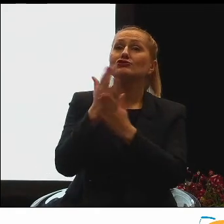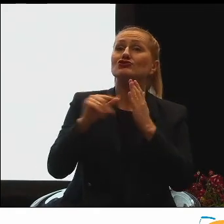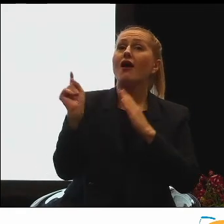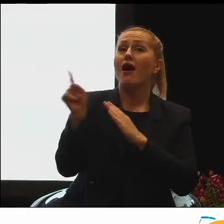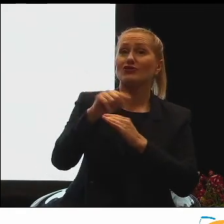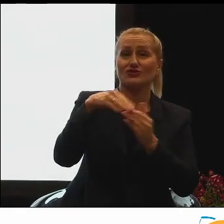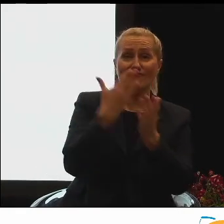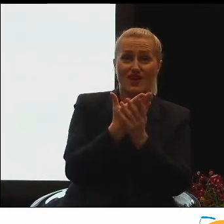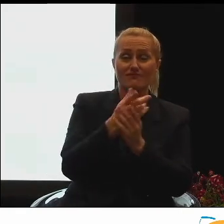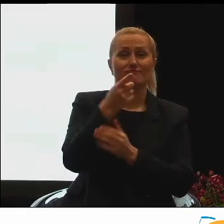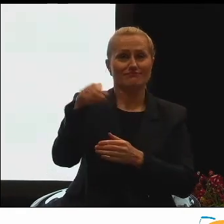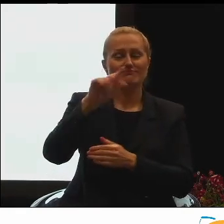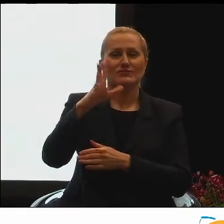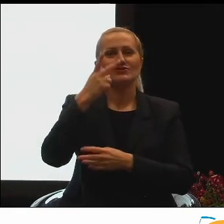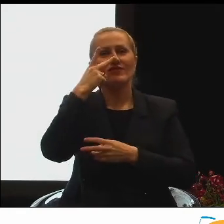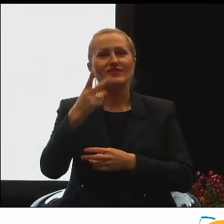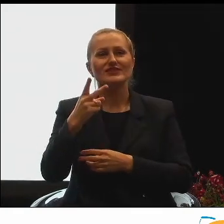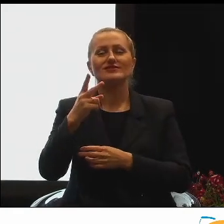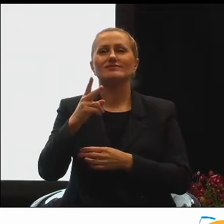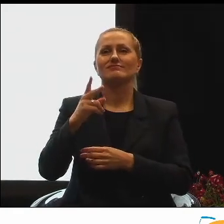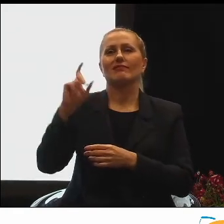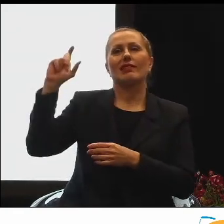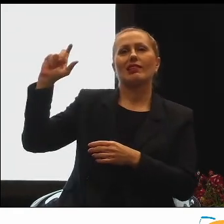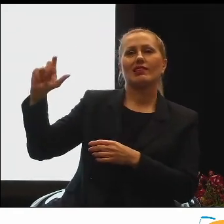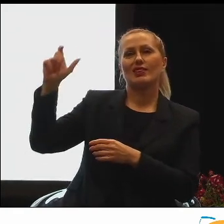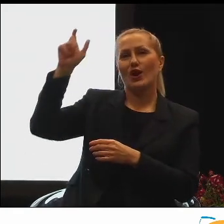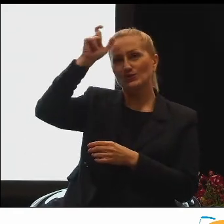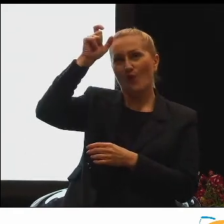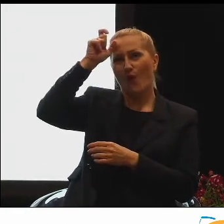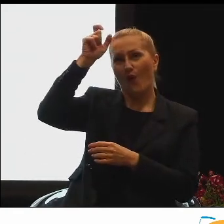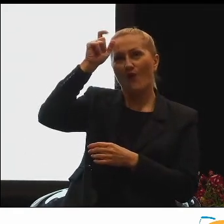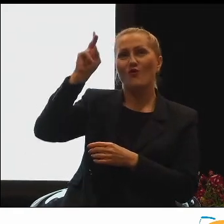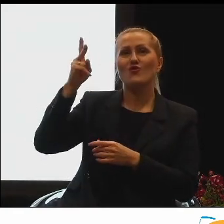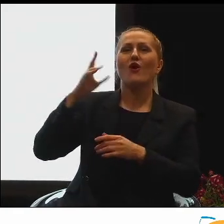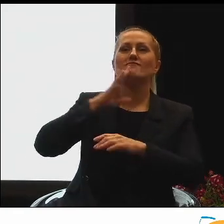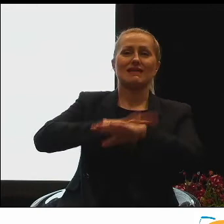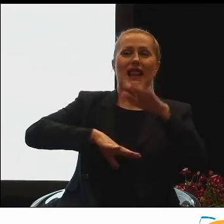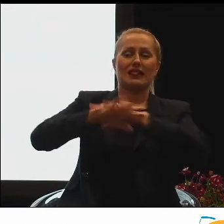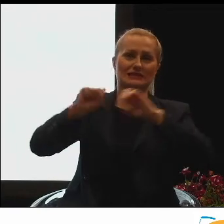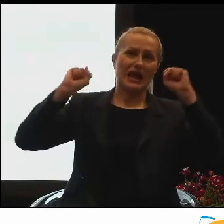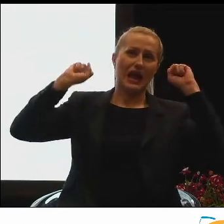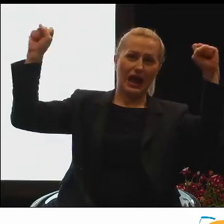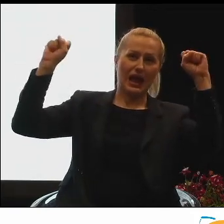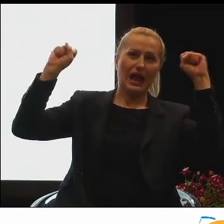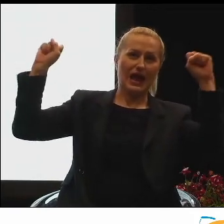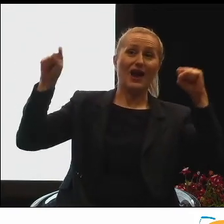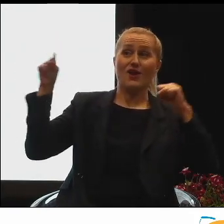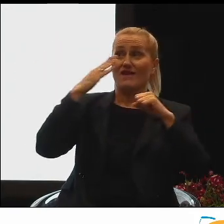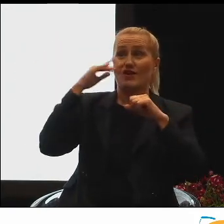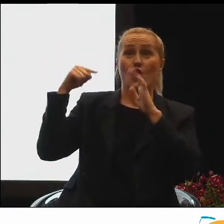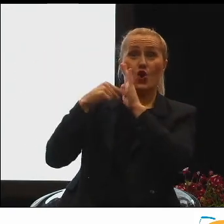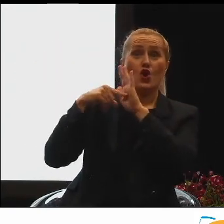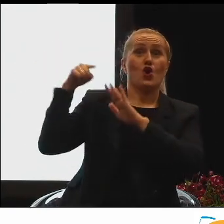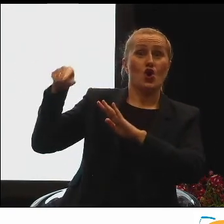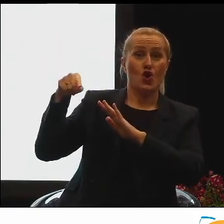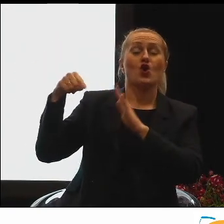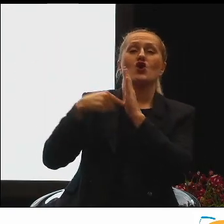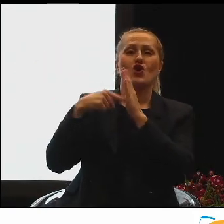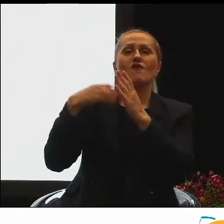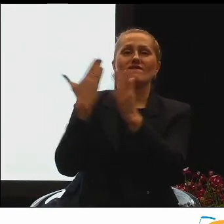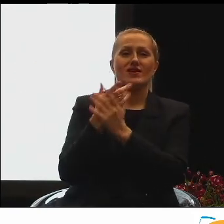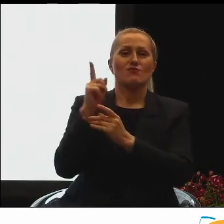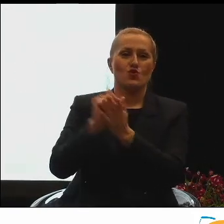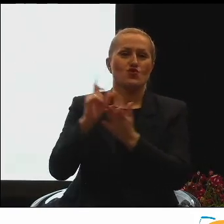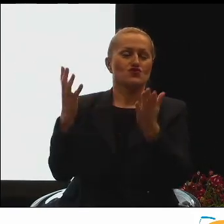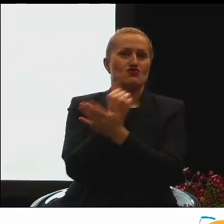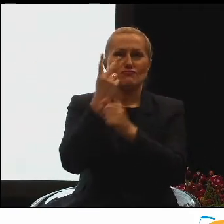zobaczą Państwo takiego ludzi ciągniętymi w geście zwycięstwa dłońmi. I to znaczy, że ta firma